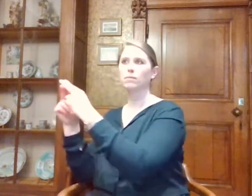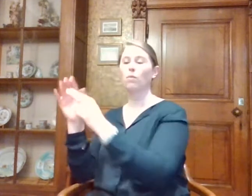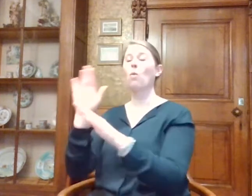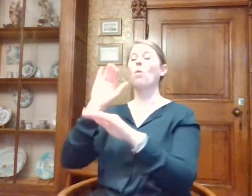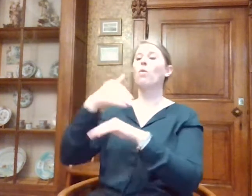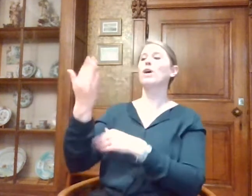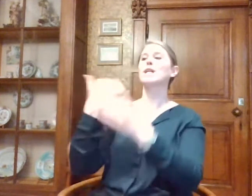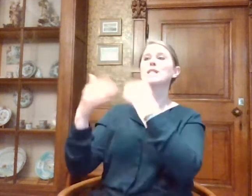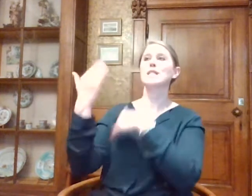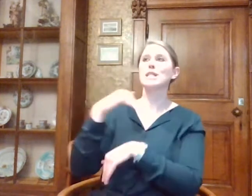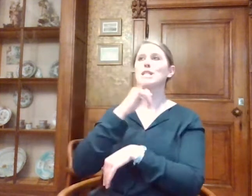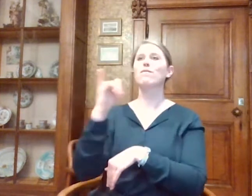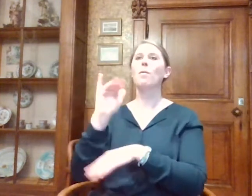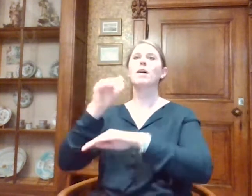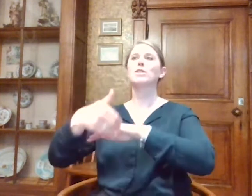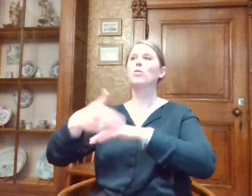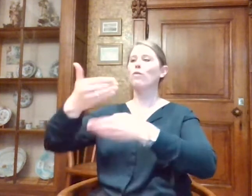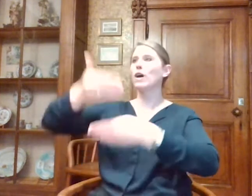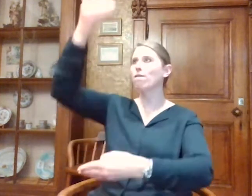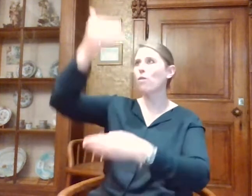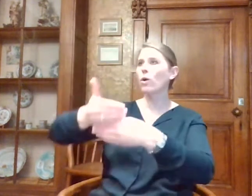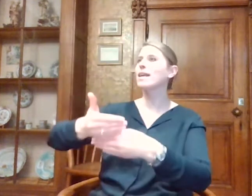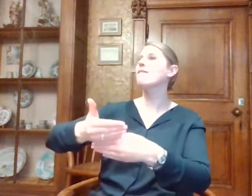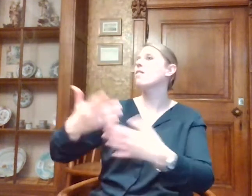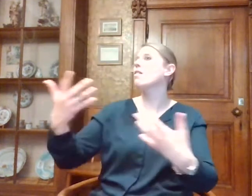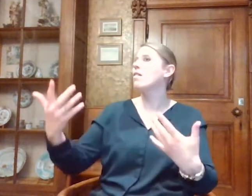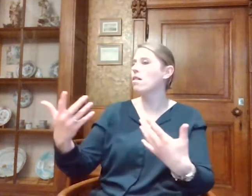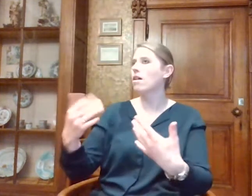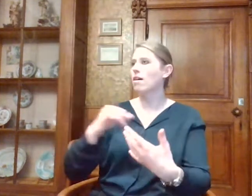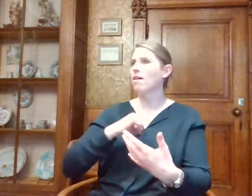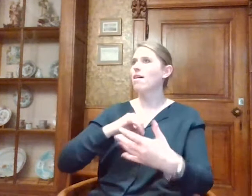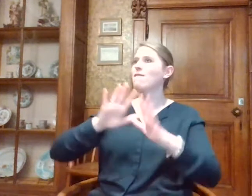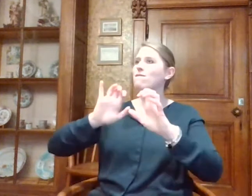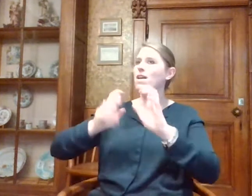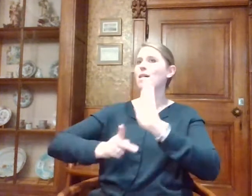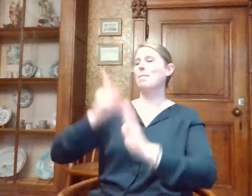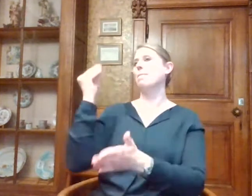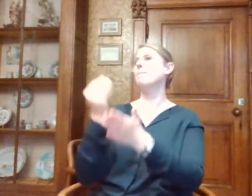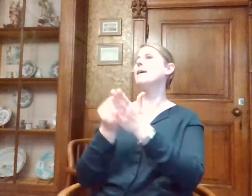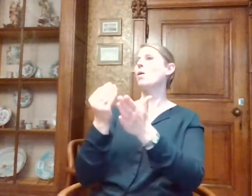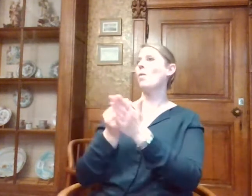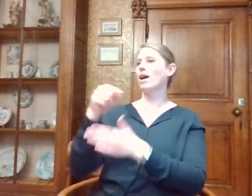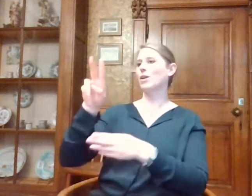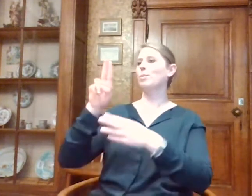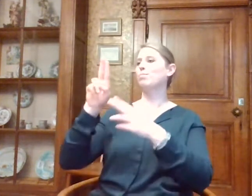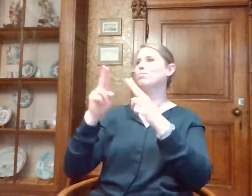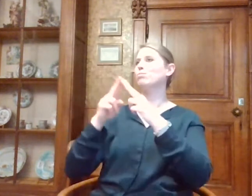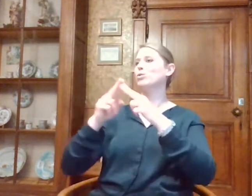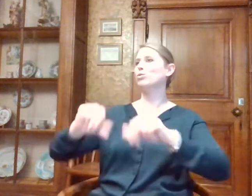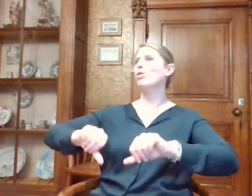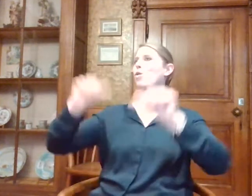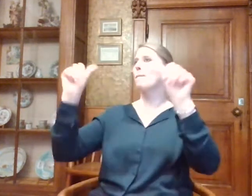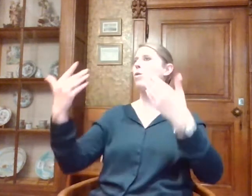de geschiedenis, over de voorgevel bij ons. Dus het is een hele grote meerwaarde om op die manier ons gebouw te bezoeken.